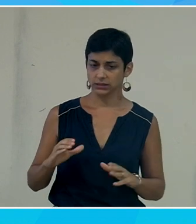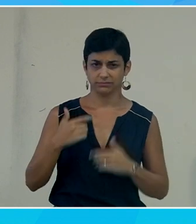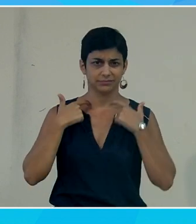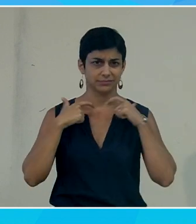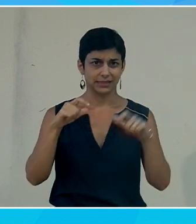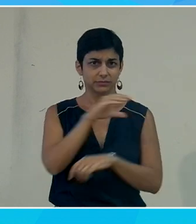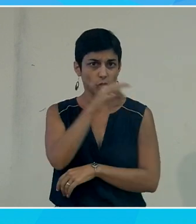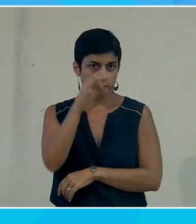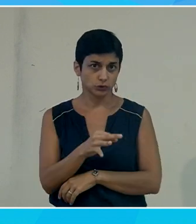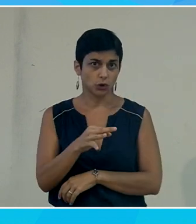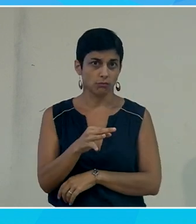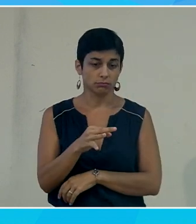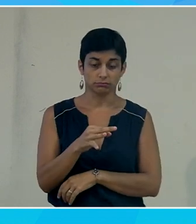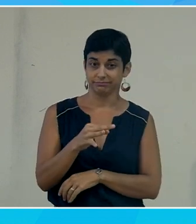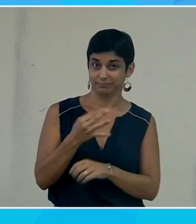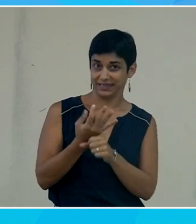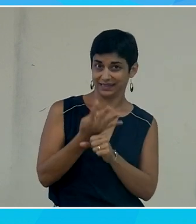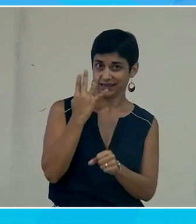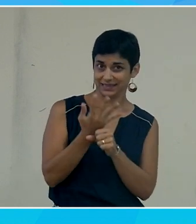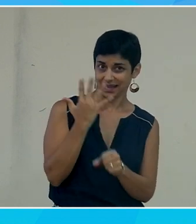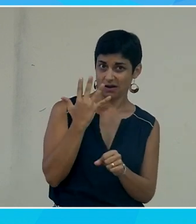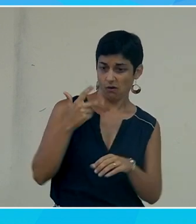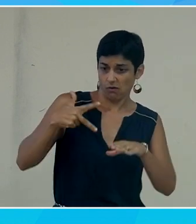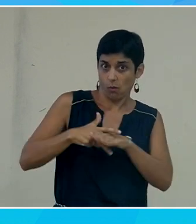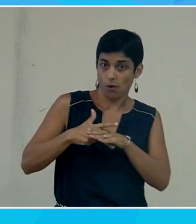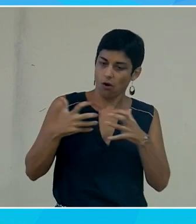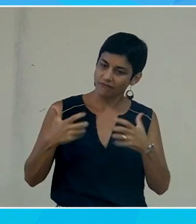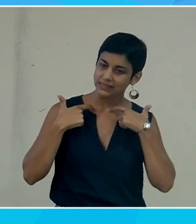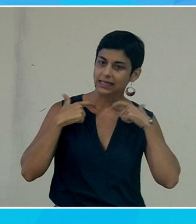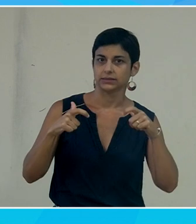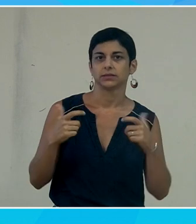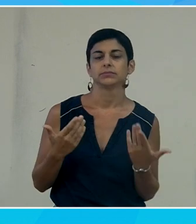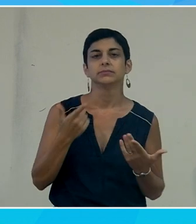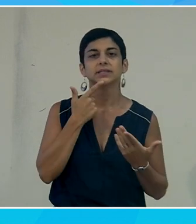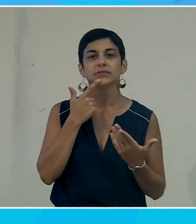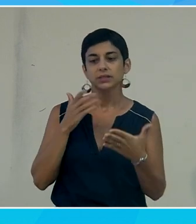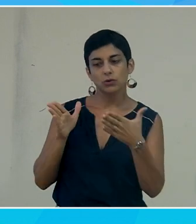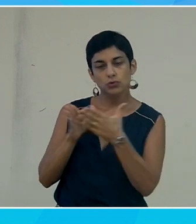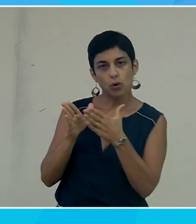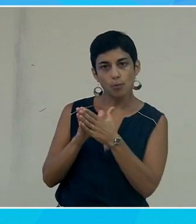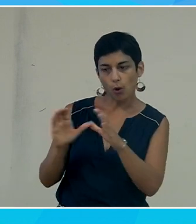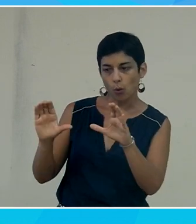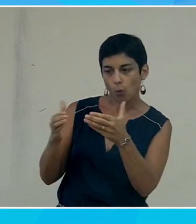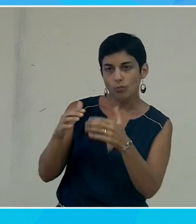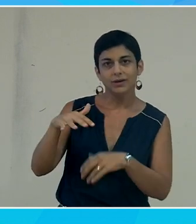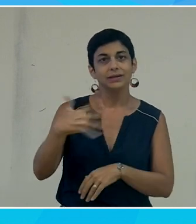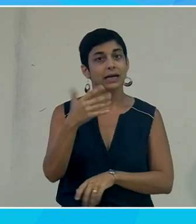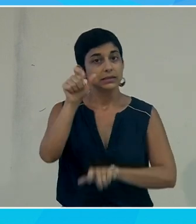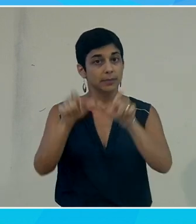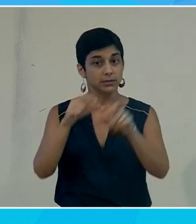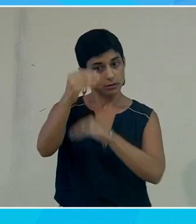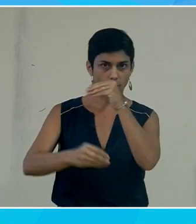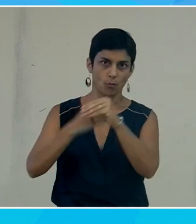dans nos environnements que depuis 4-5 ans. c'est-à-dire, on a demandé à un groupe d'une quinzaine de personnes au niveau mondial